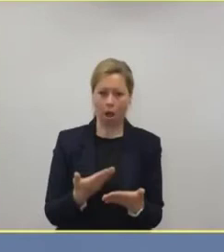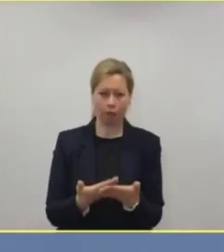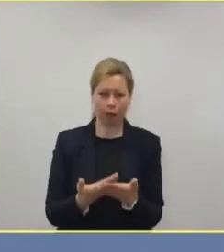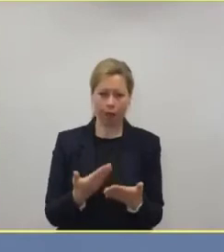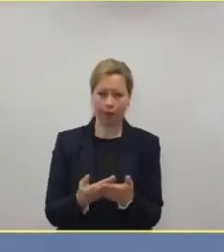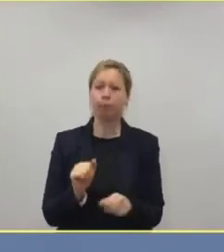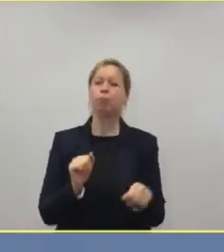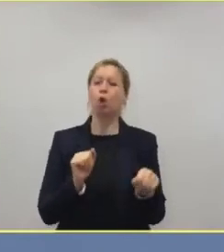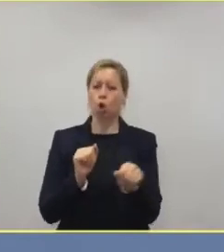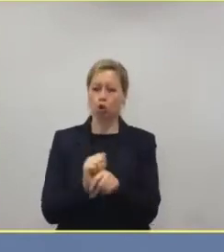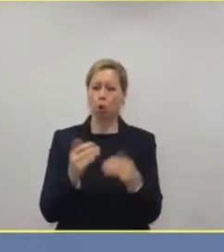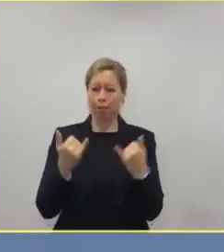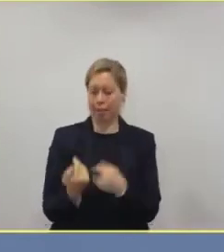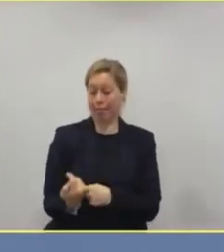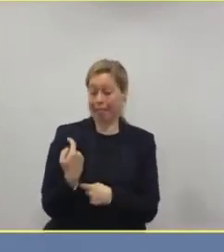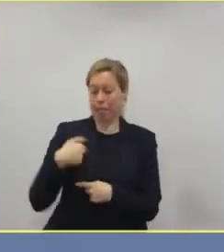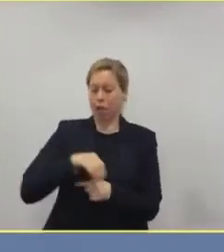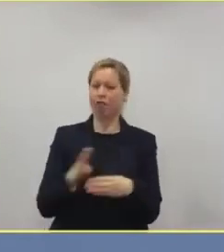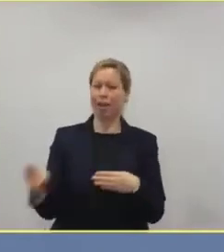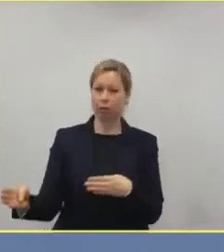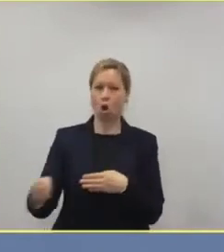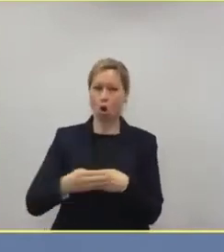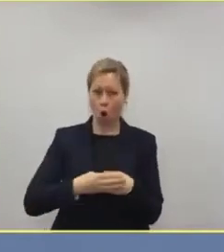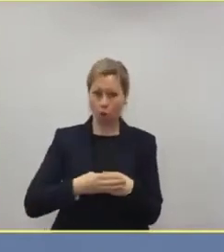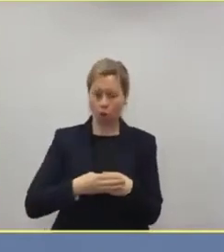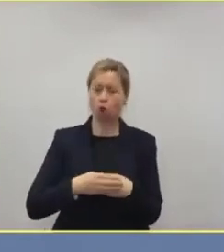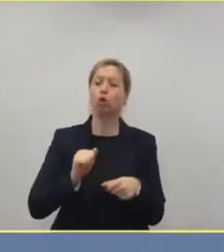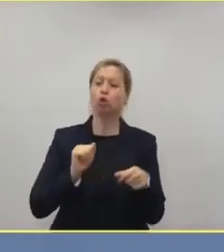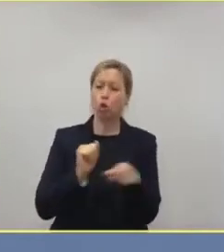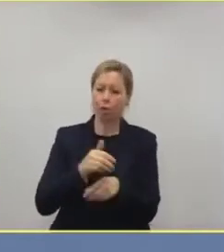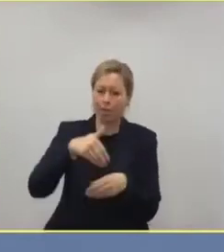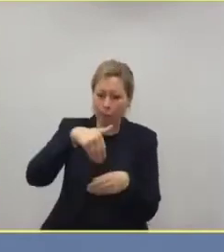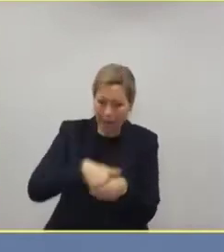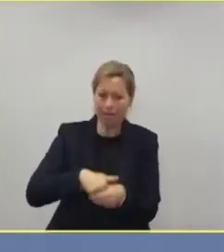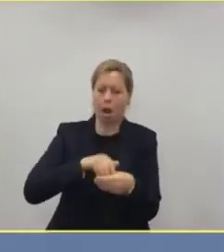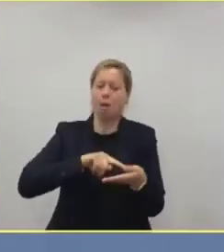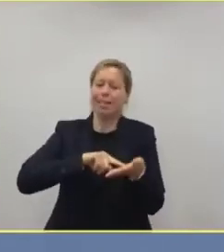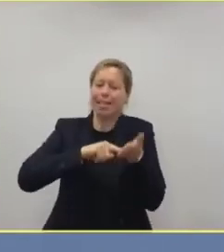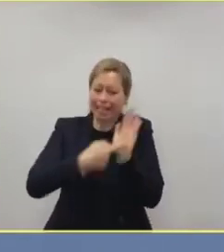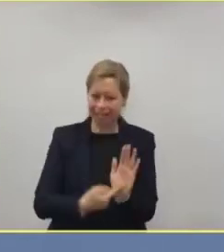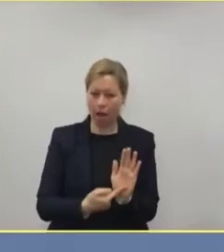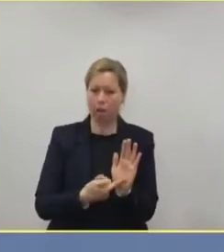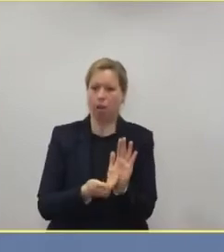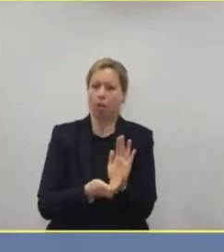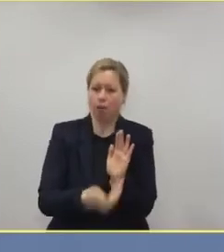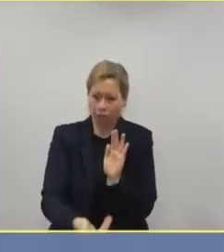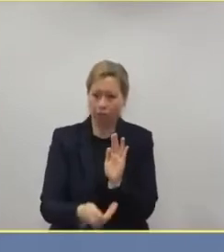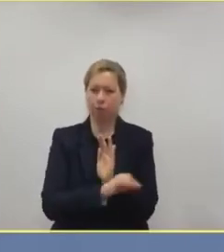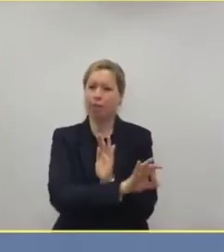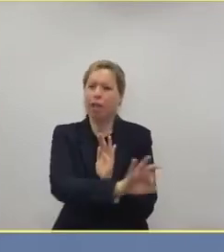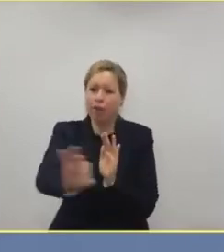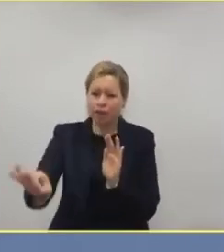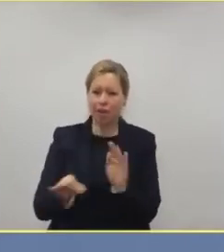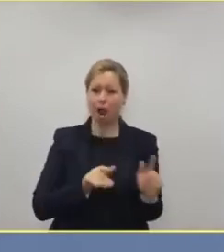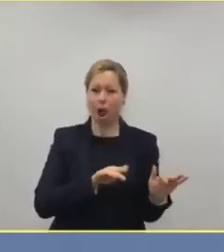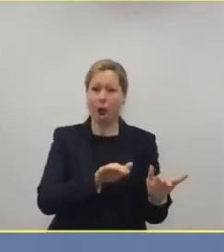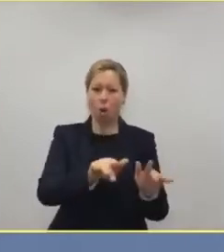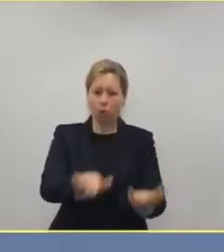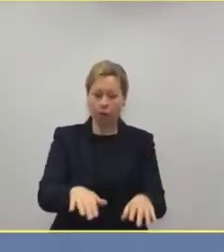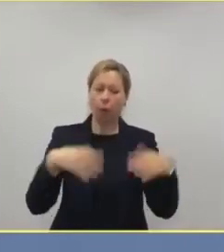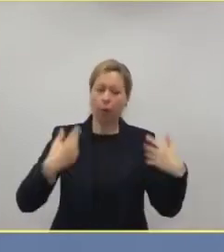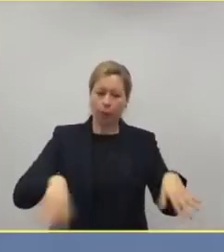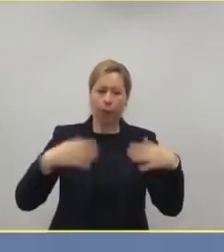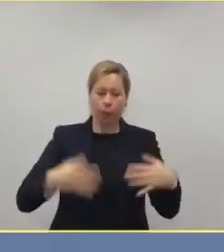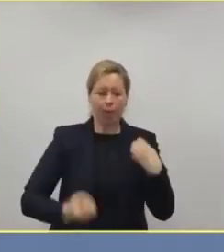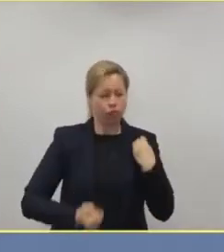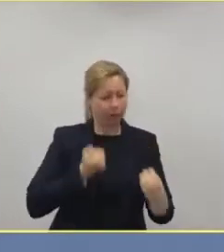einen Lockdown hinter uns gebracht, der doch eigentlich genau gezeigt hat, er gebracht hat, dass er dort die Schmerzen verursacht hat und sehr, sehr schwierig war. Und wir